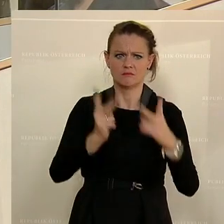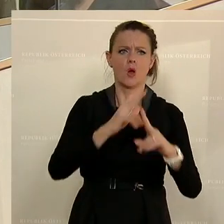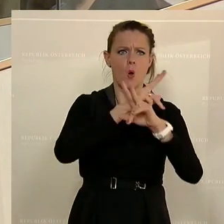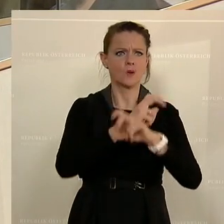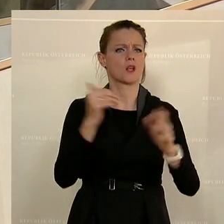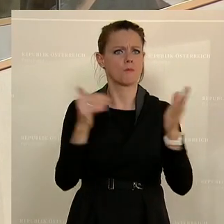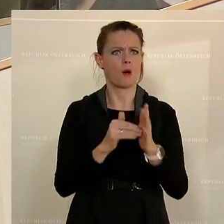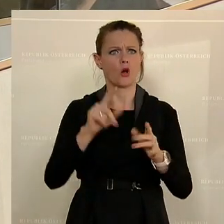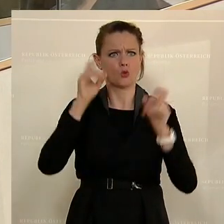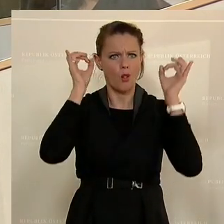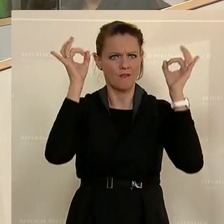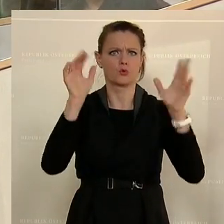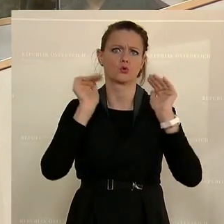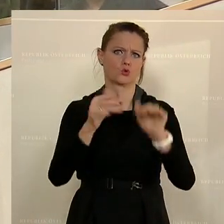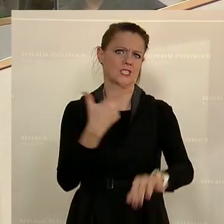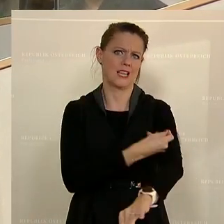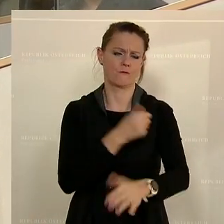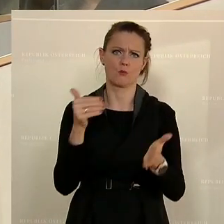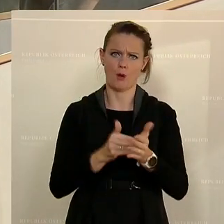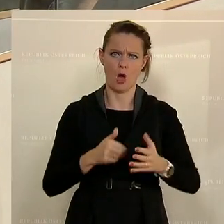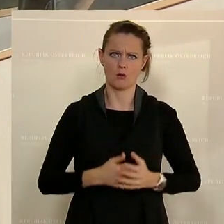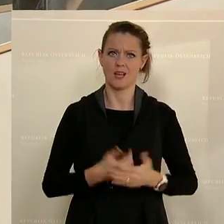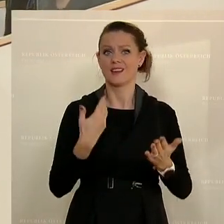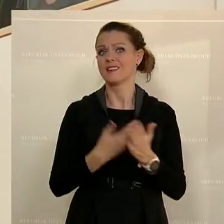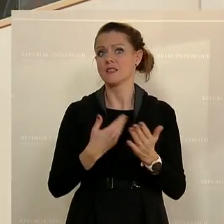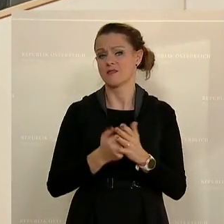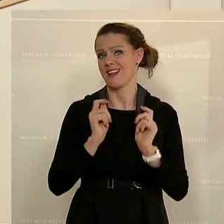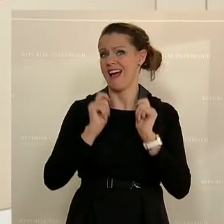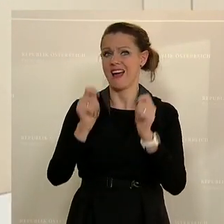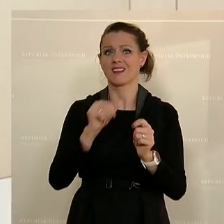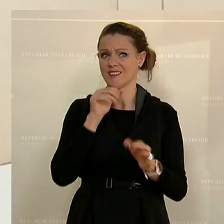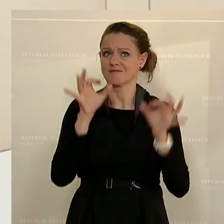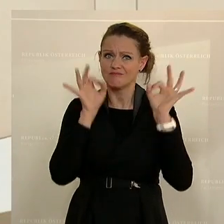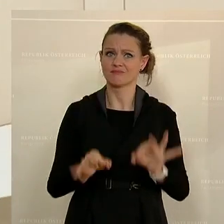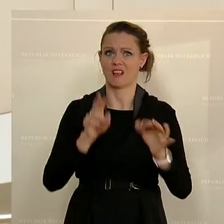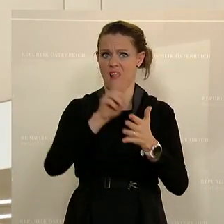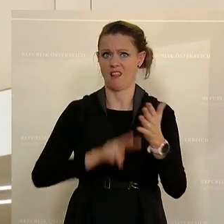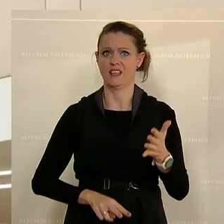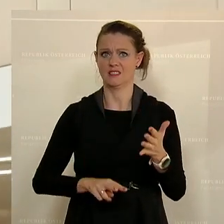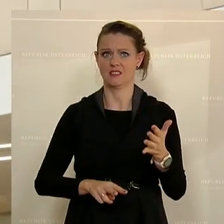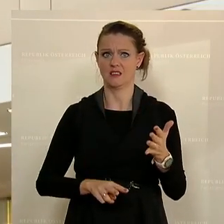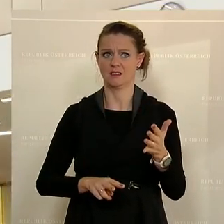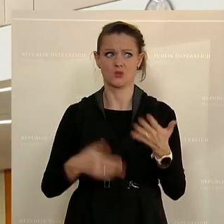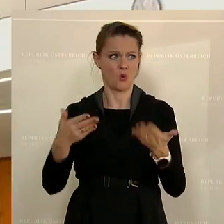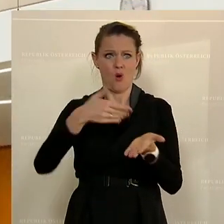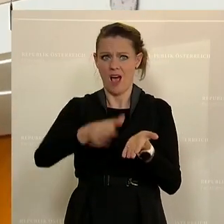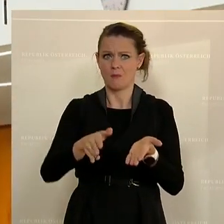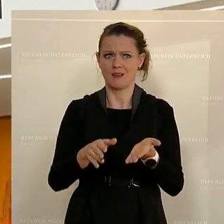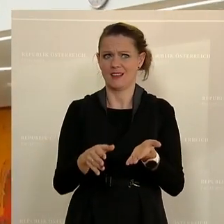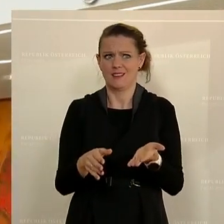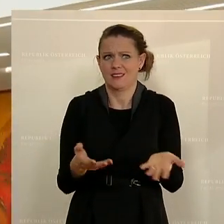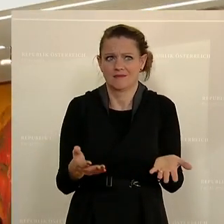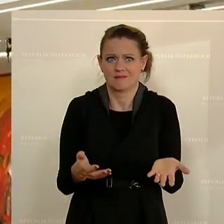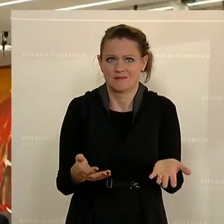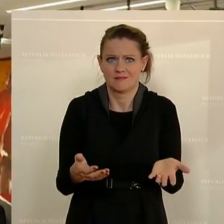Tollwutschutz geimpft sein. Also ich denke, dieser Antrag wurde nicht richtig gelesen, sonst könnte er nicht abgelehnt worden sein im Ausschuss. Und ich